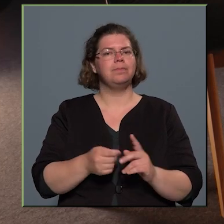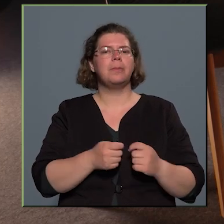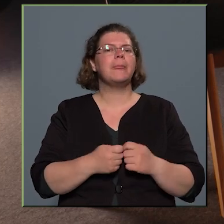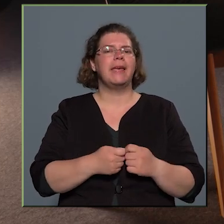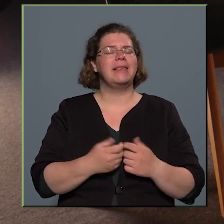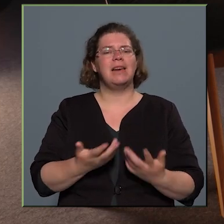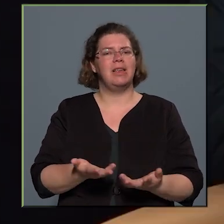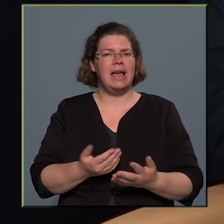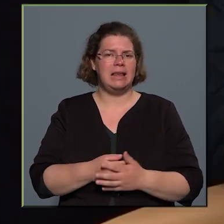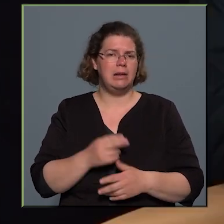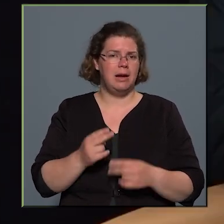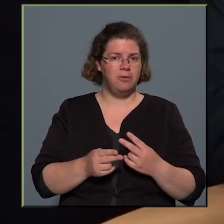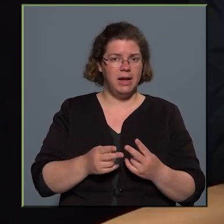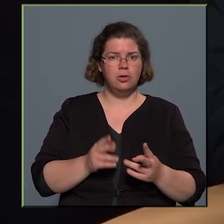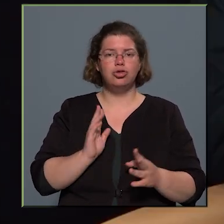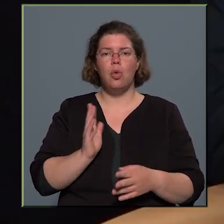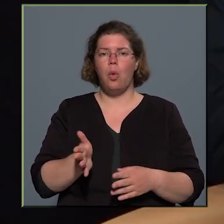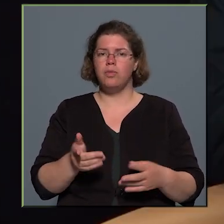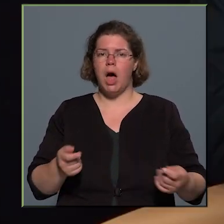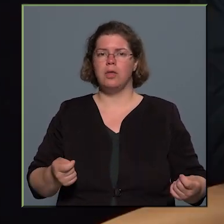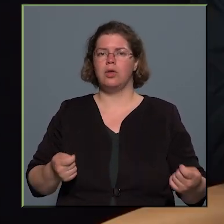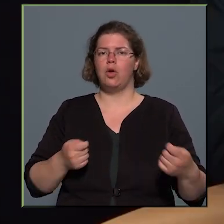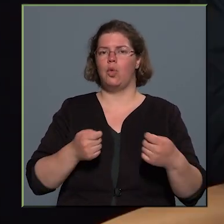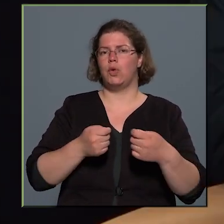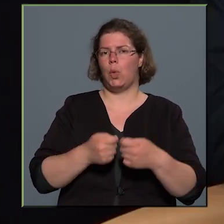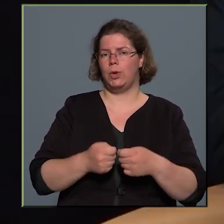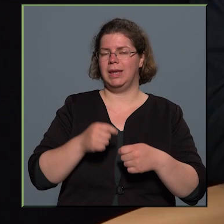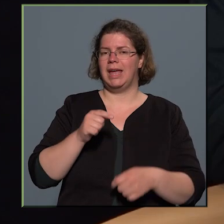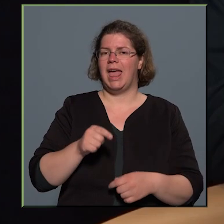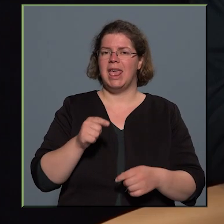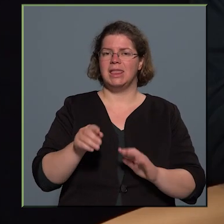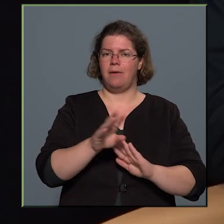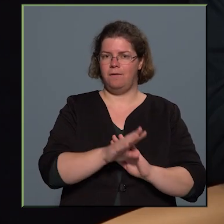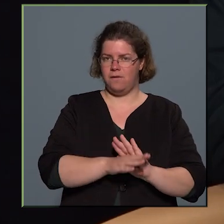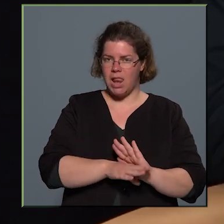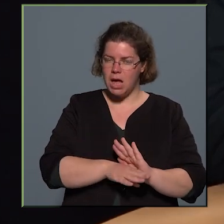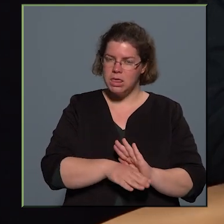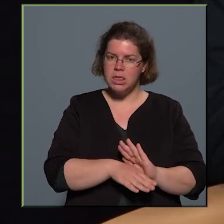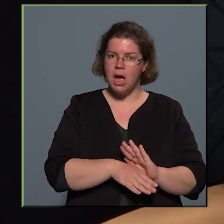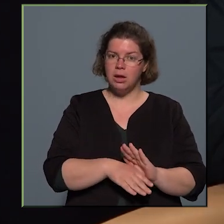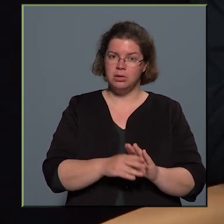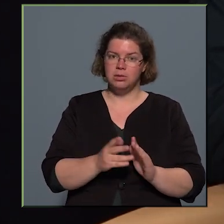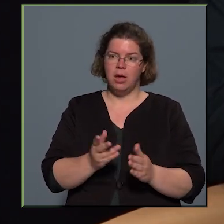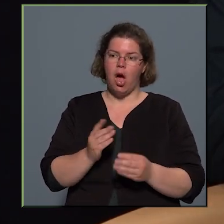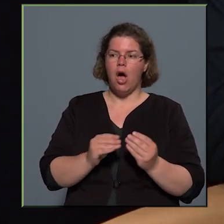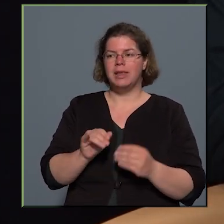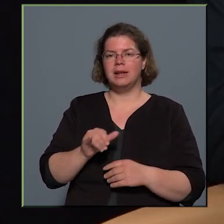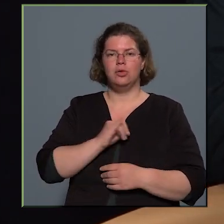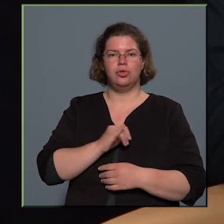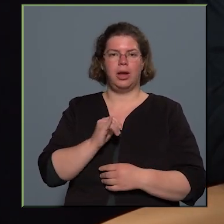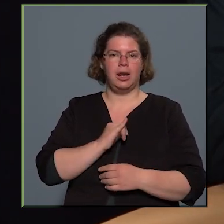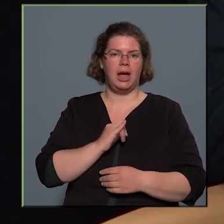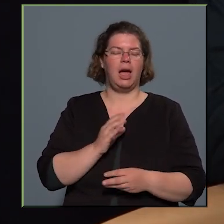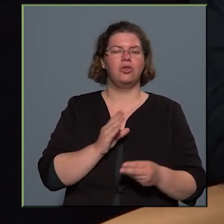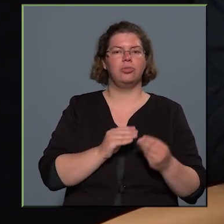Szervezetileg végül is hova tagozódik be ez a feladat, ami hát azért is érdekes, mert